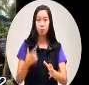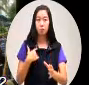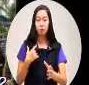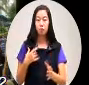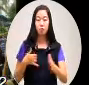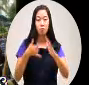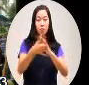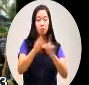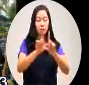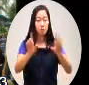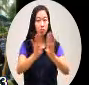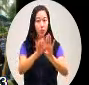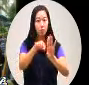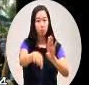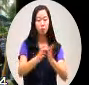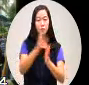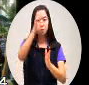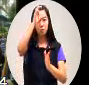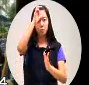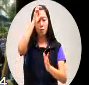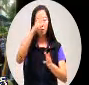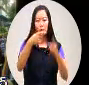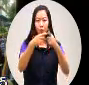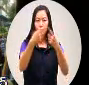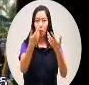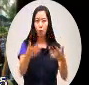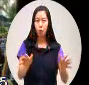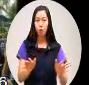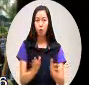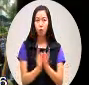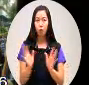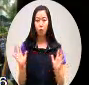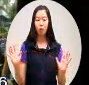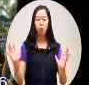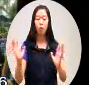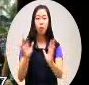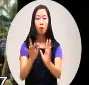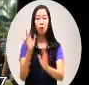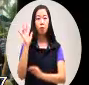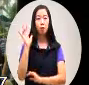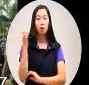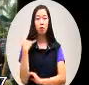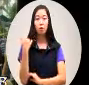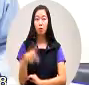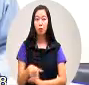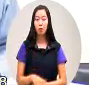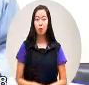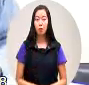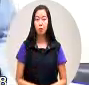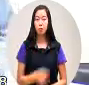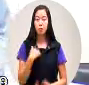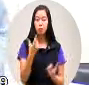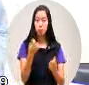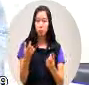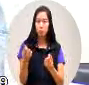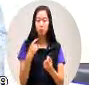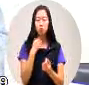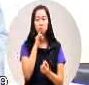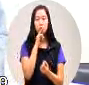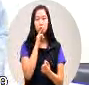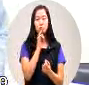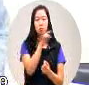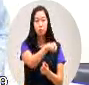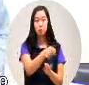门口原来那么多的警察在那里那么我就是因为